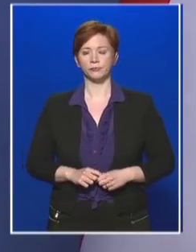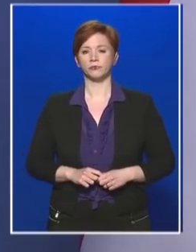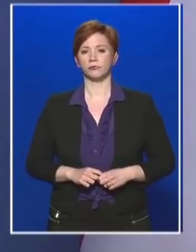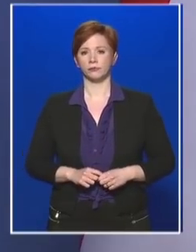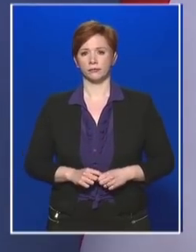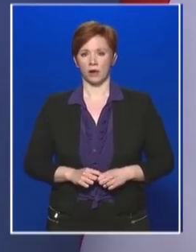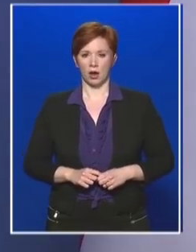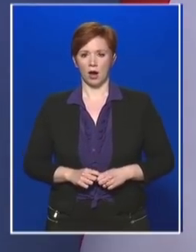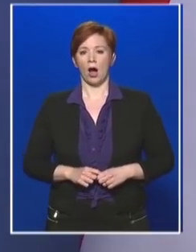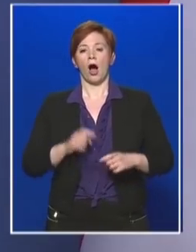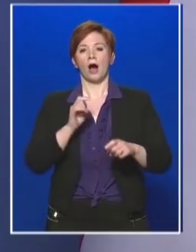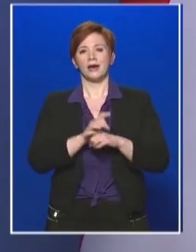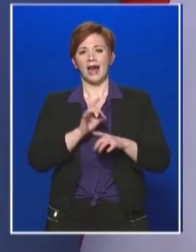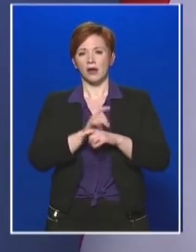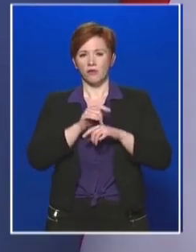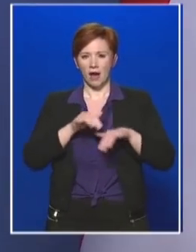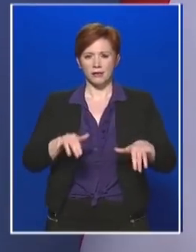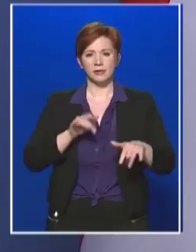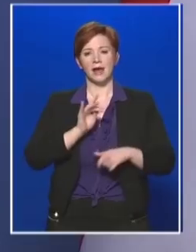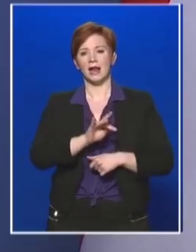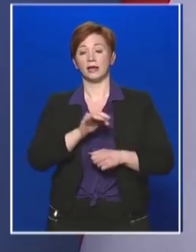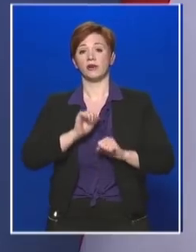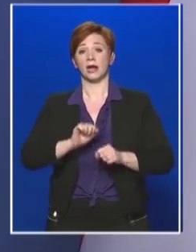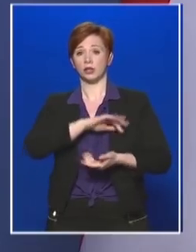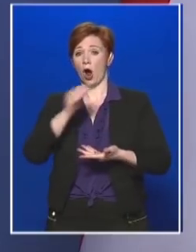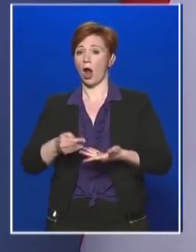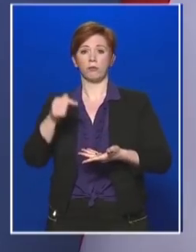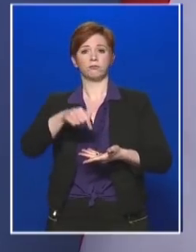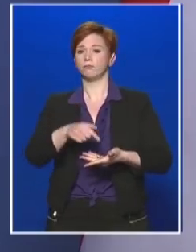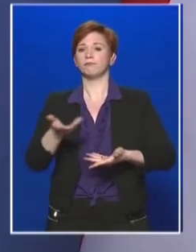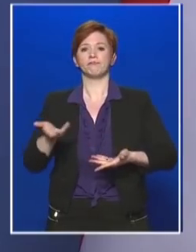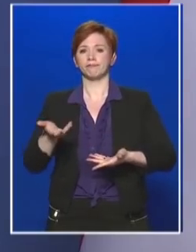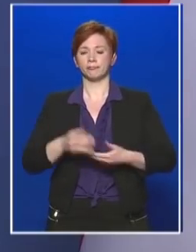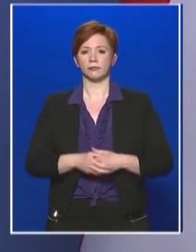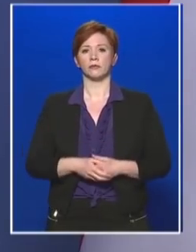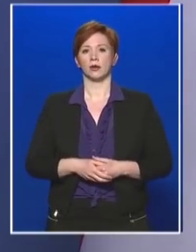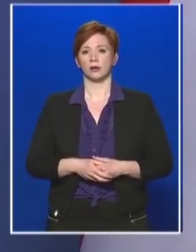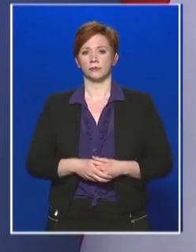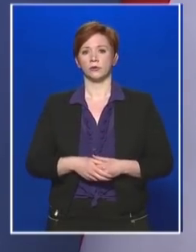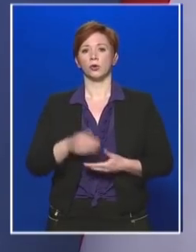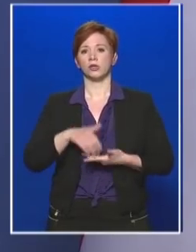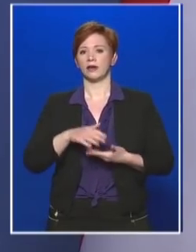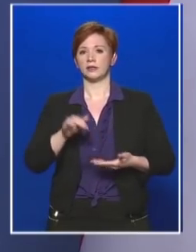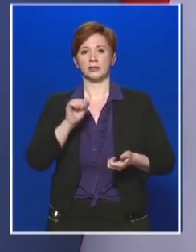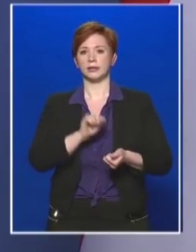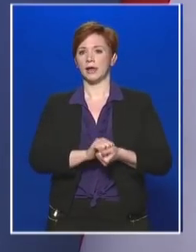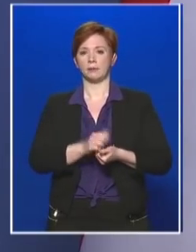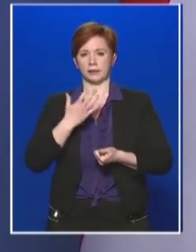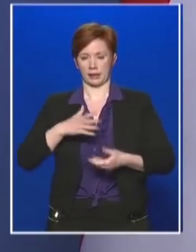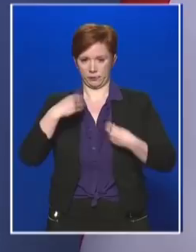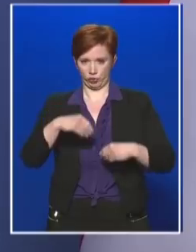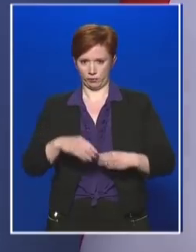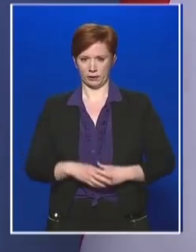a konkrét járványeleni védekezési alapot illeti, ott a következő költségvetési számokat szeretném